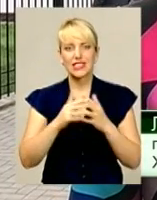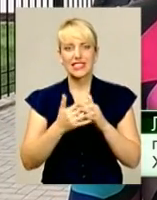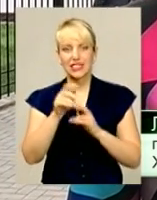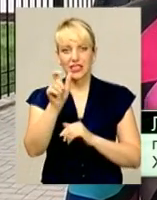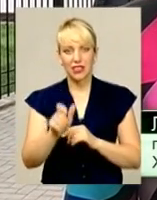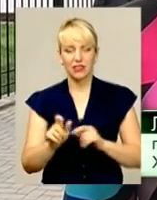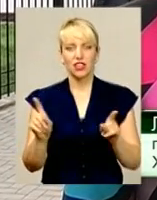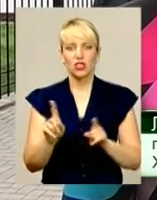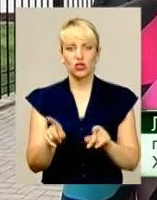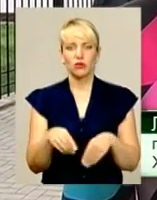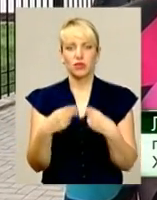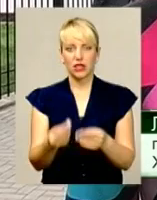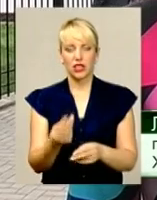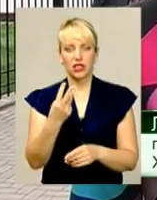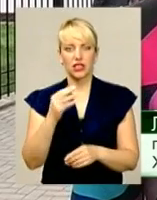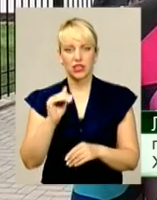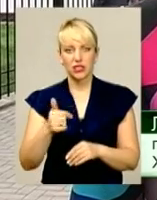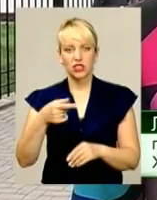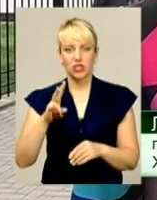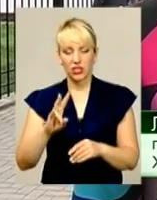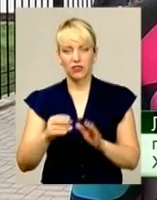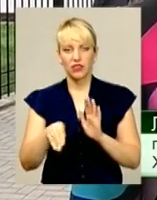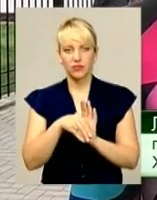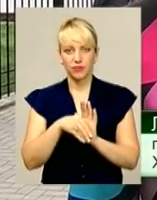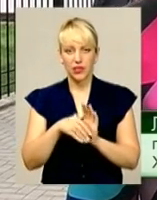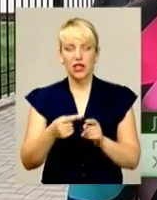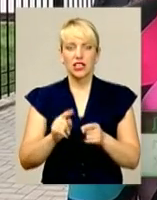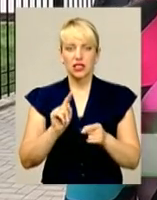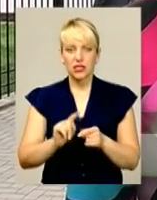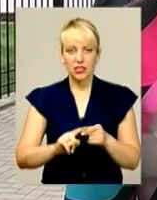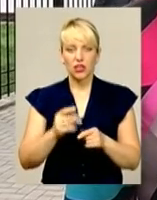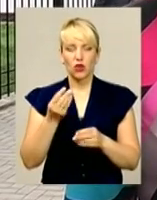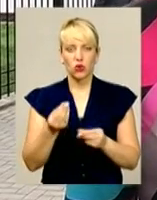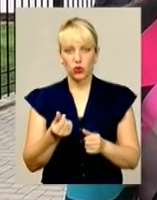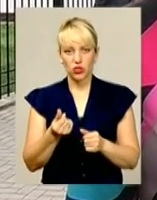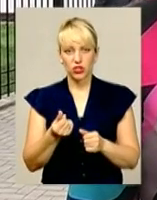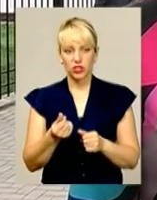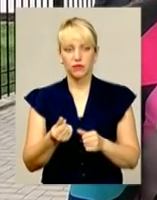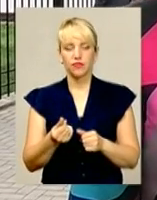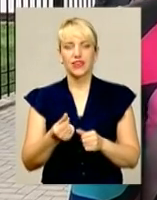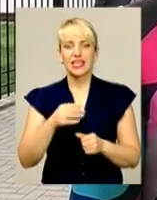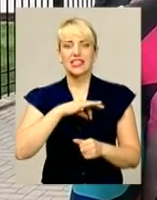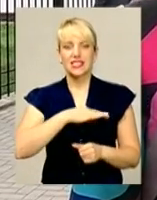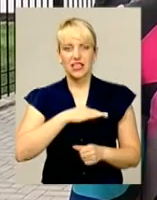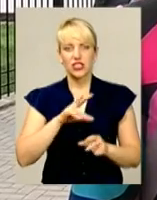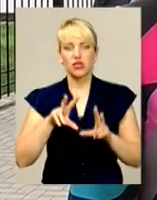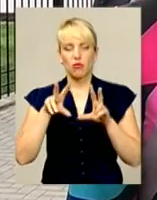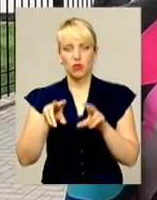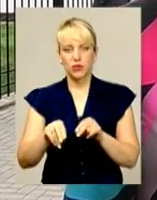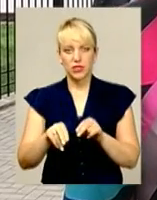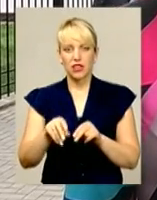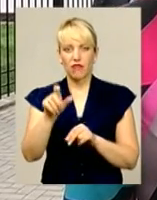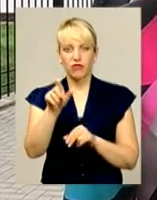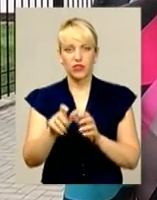надати йому три тисячі гривень неправомірної вигоди. За ці гроші він пообіцяв цьому